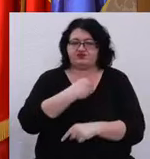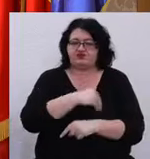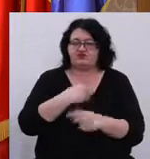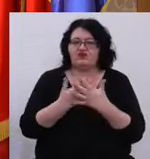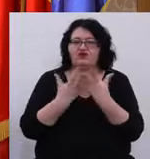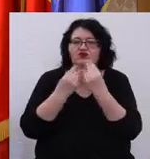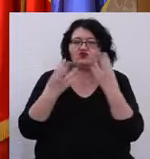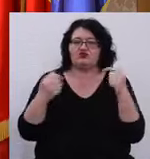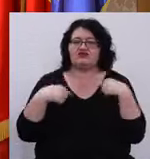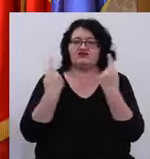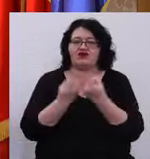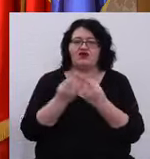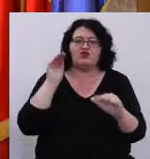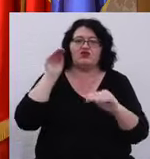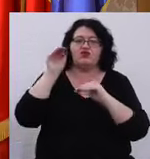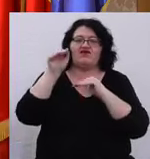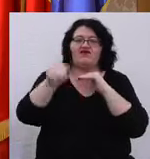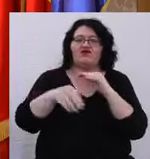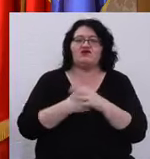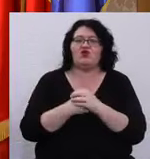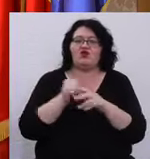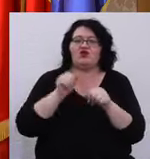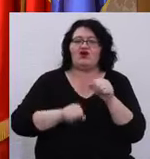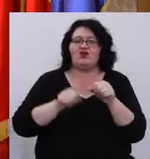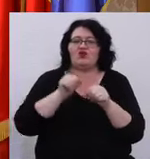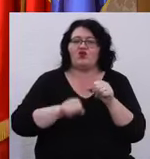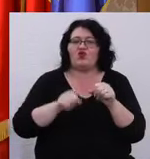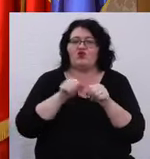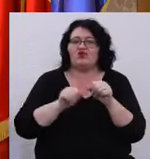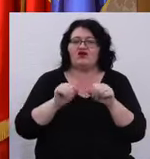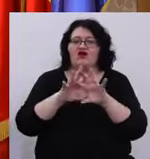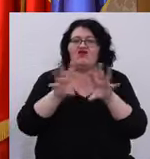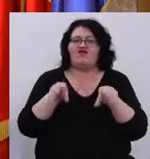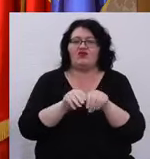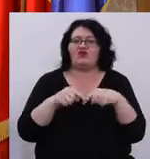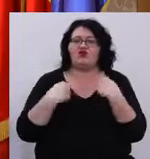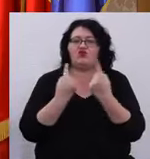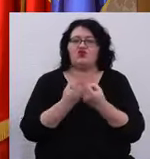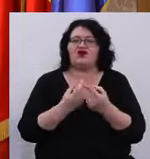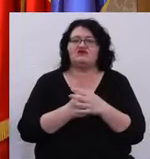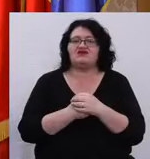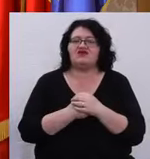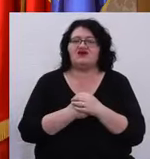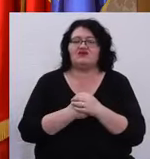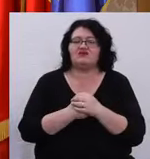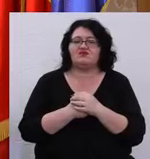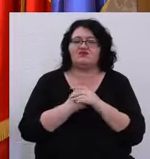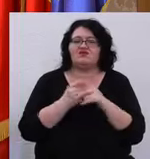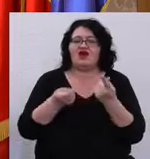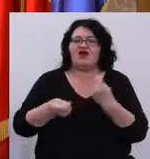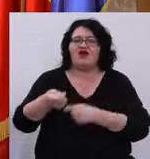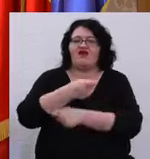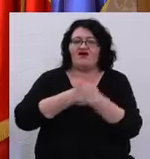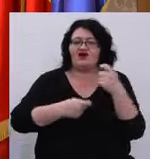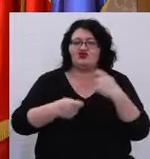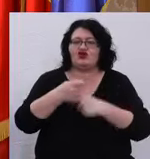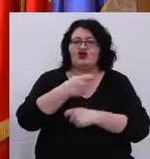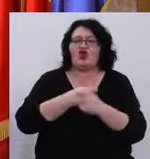pentru mulți dintre noi, pentru viitorul economic al familiilor noastre, al afacerilor.